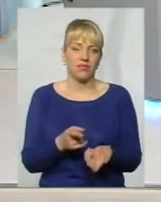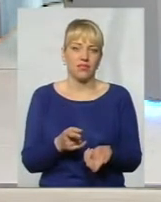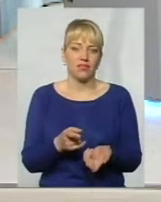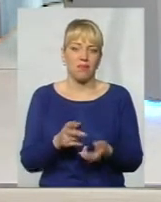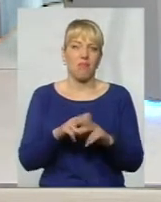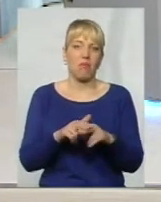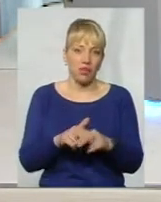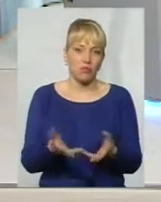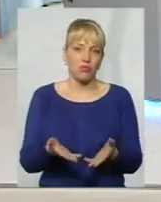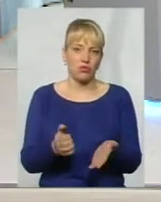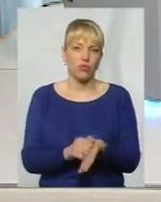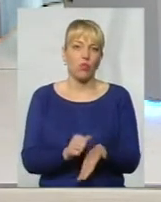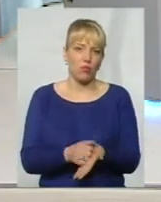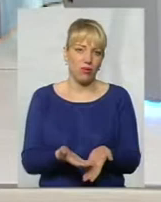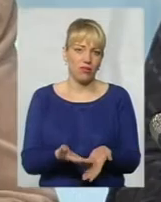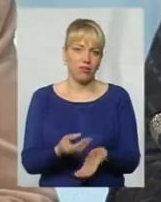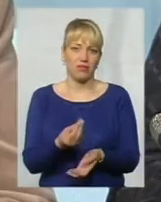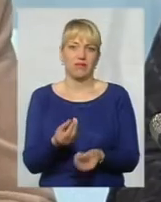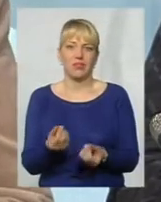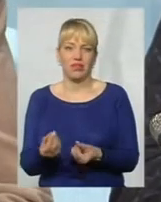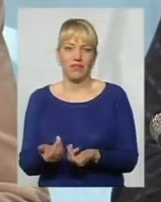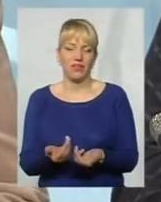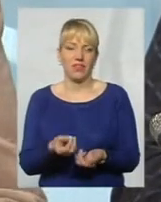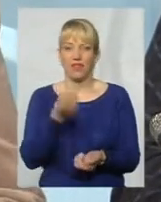паспорт, чи якихось пару гривнів, і все.